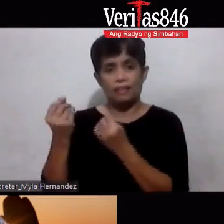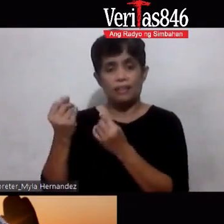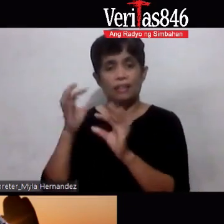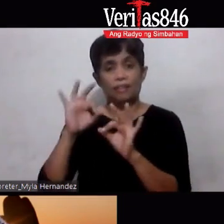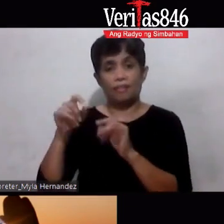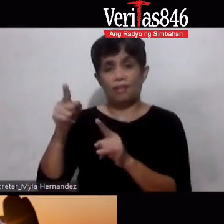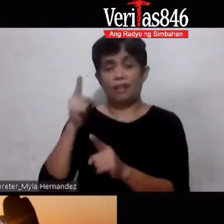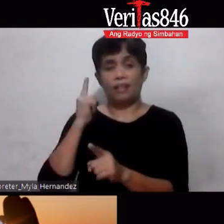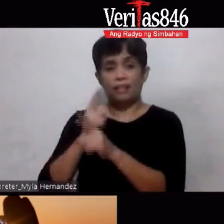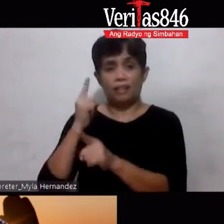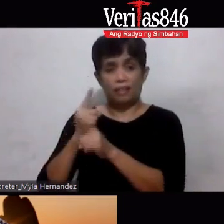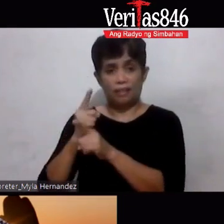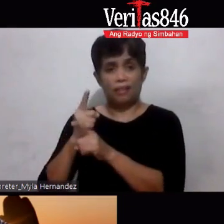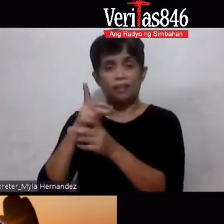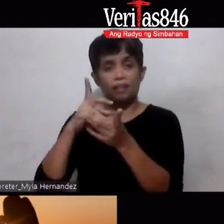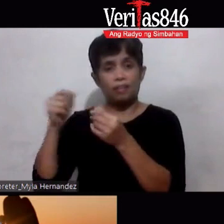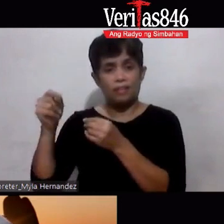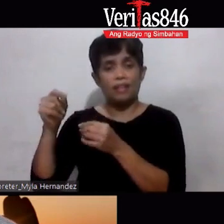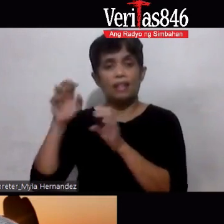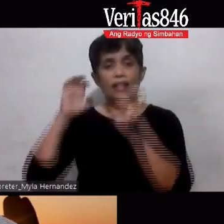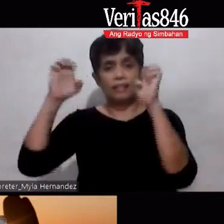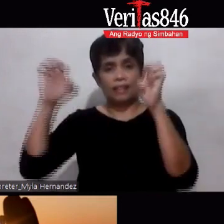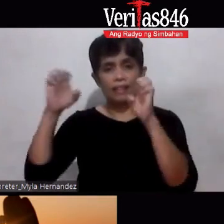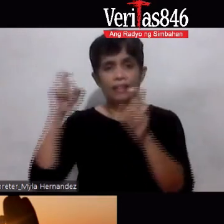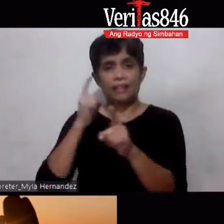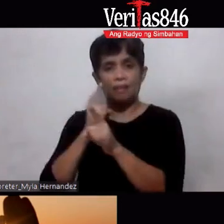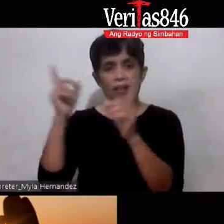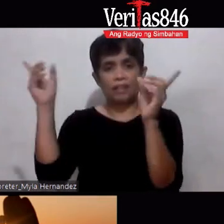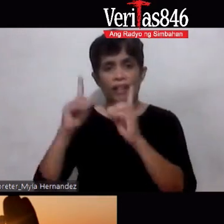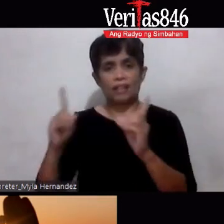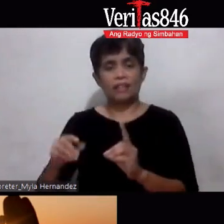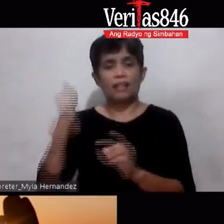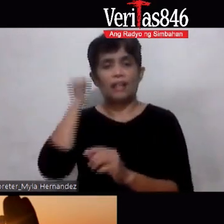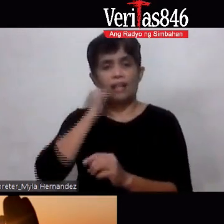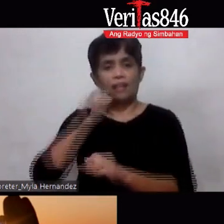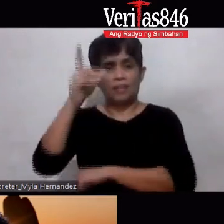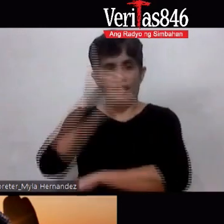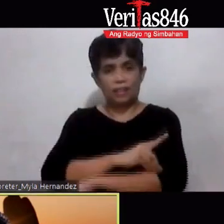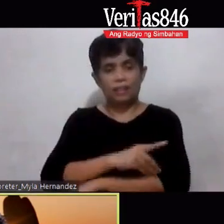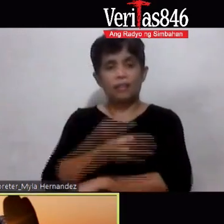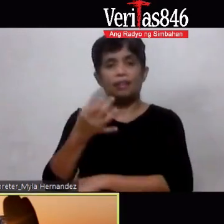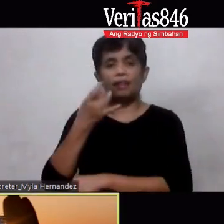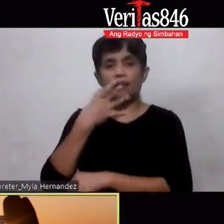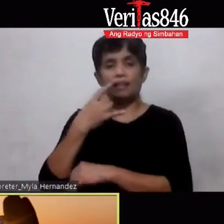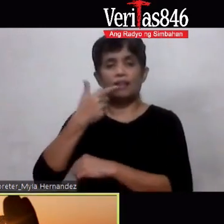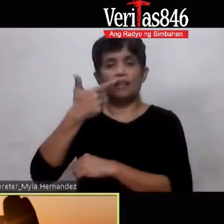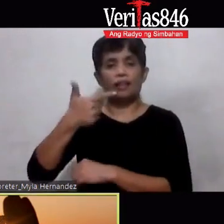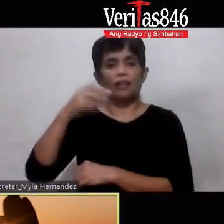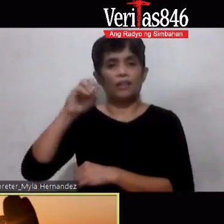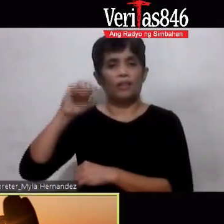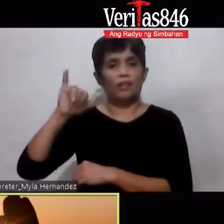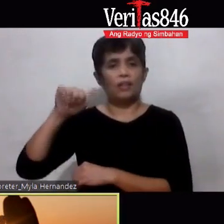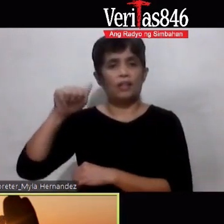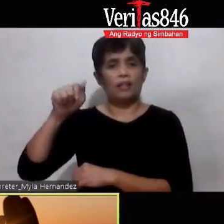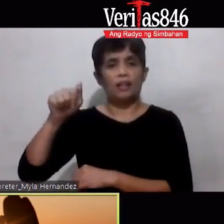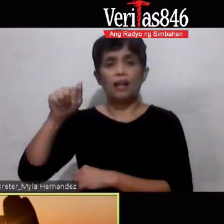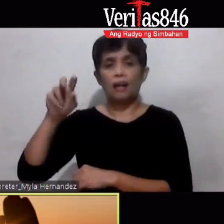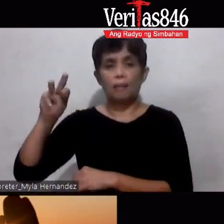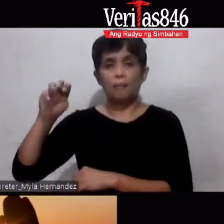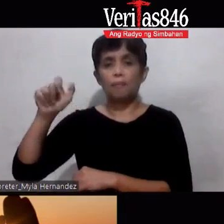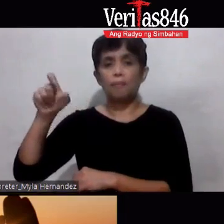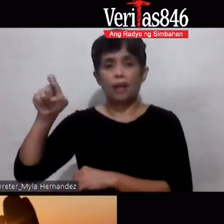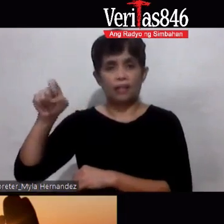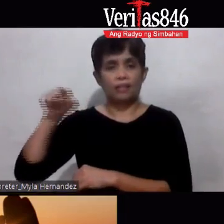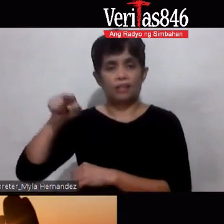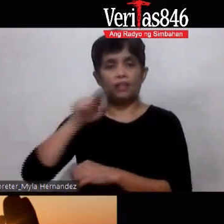tama exercise tamang diet at araw-araw uminom ako ng guya max yung turmeric plus naman po para matapos ko lang